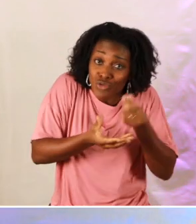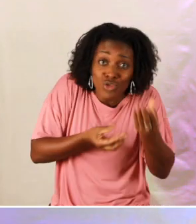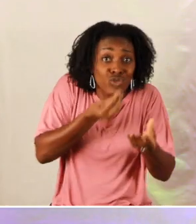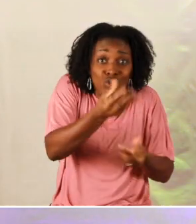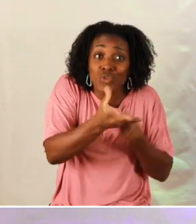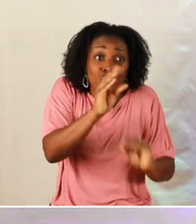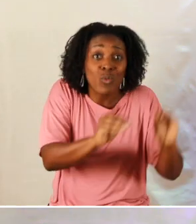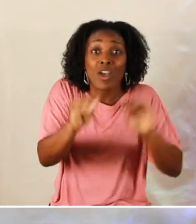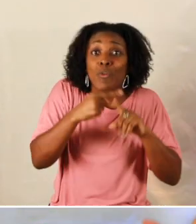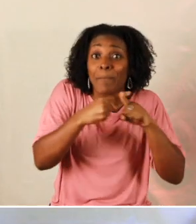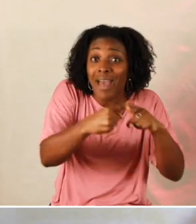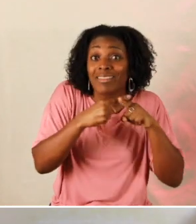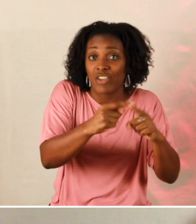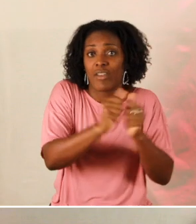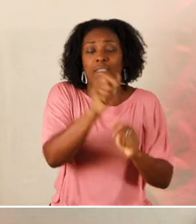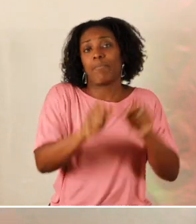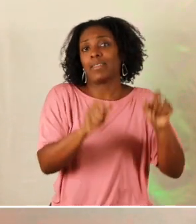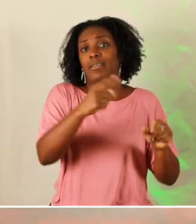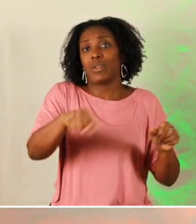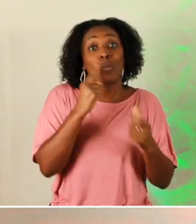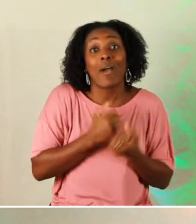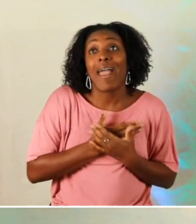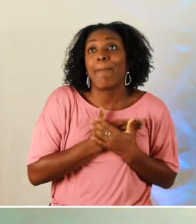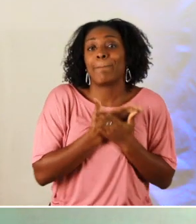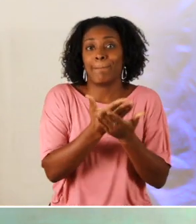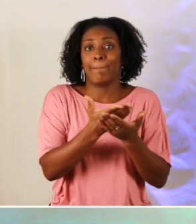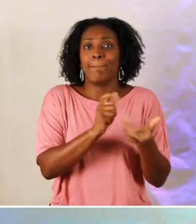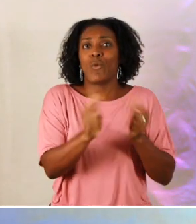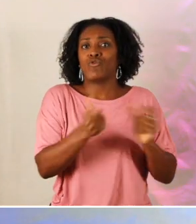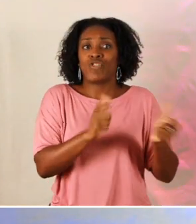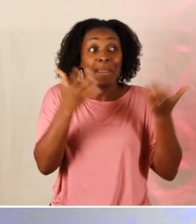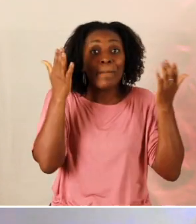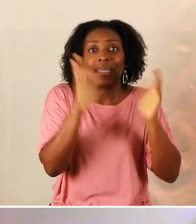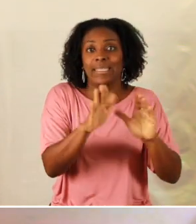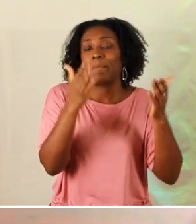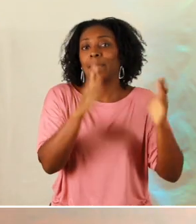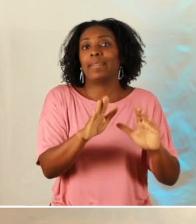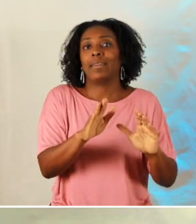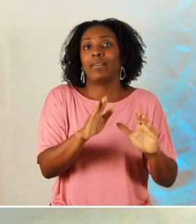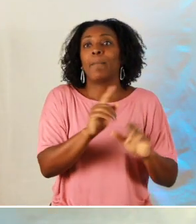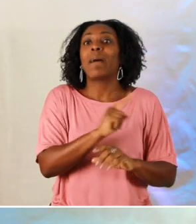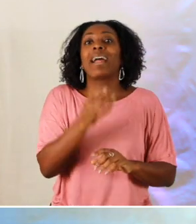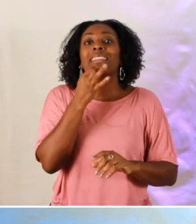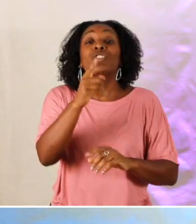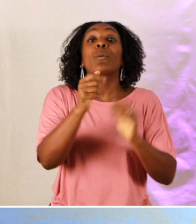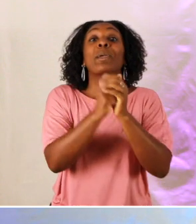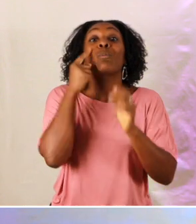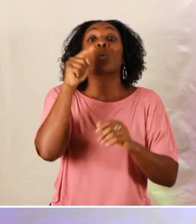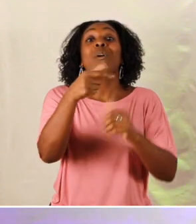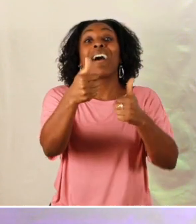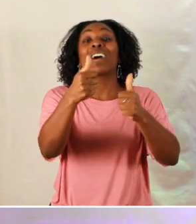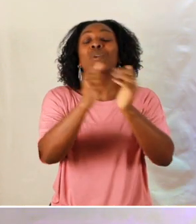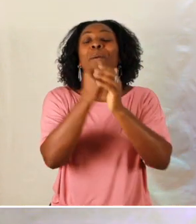ce que Dieu nous a donné afin de le partager avec les autres afin d'aimer notre prochain et de le bénir nous ne devons pas nous arrêter juste à dire je prierai